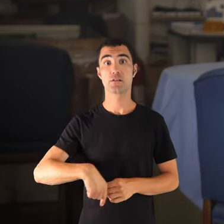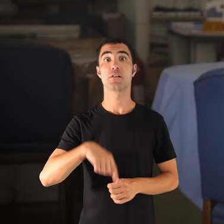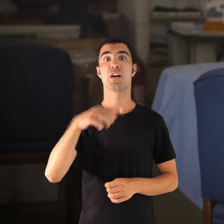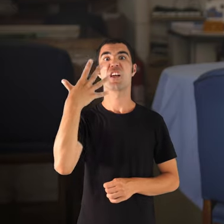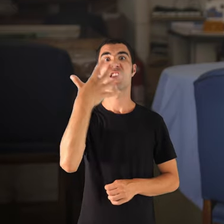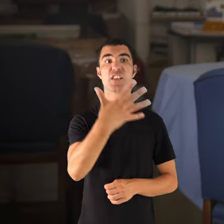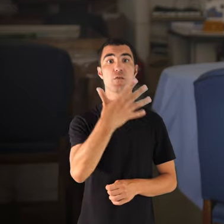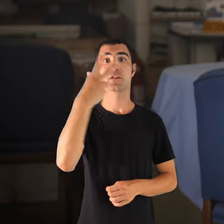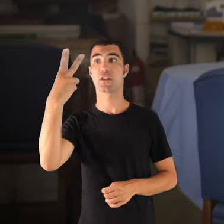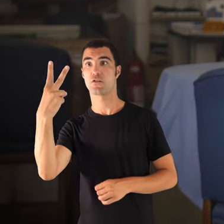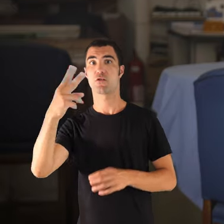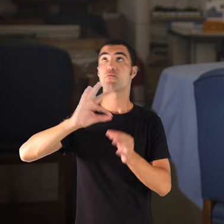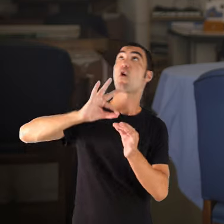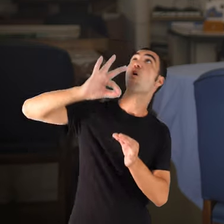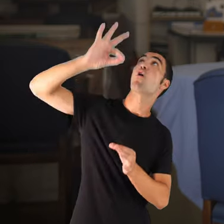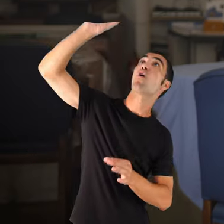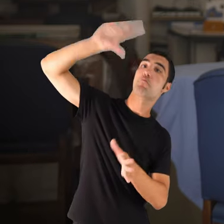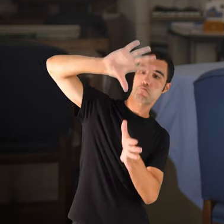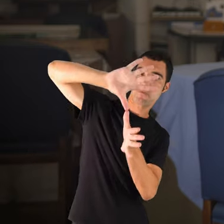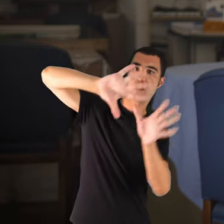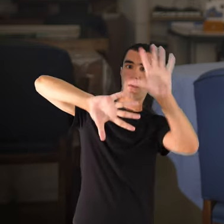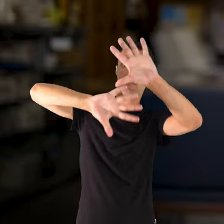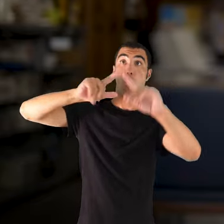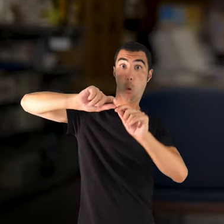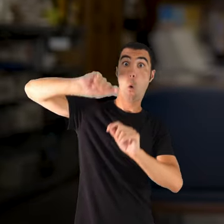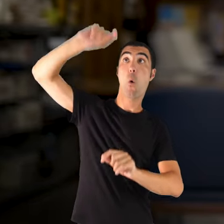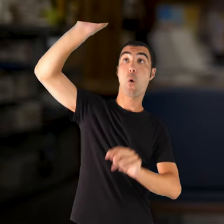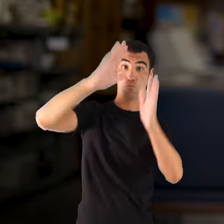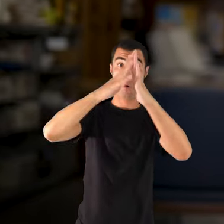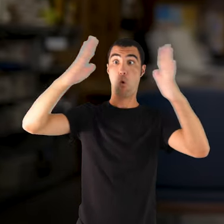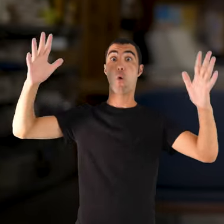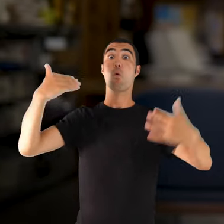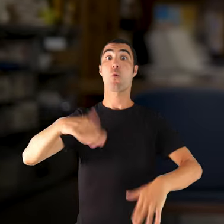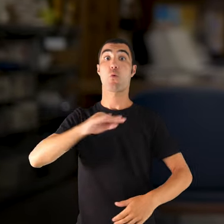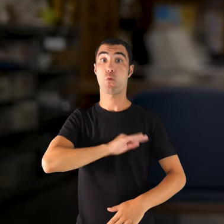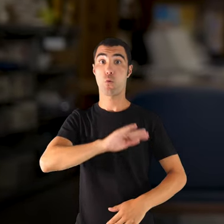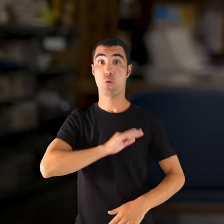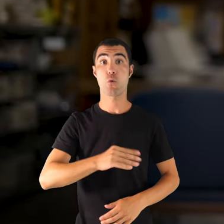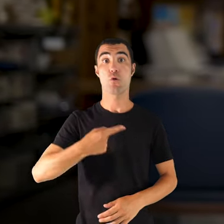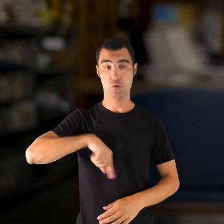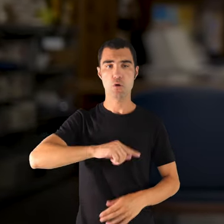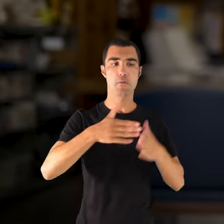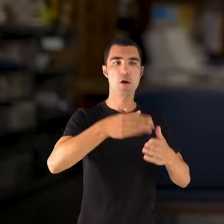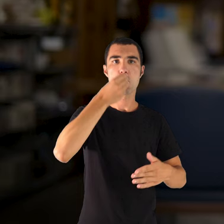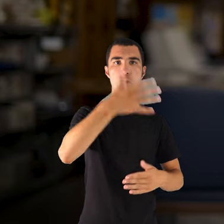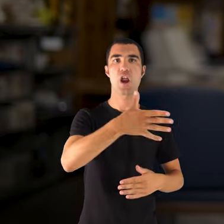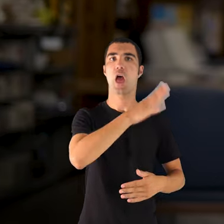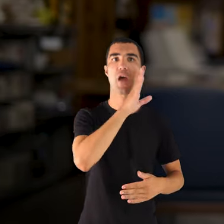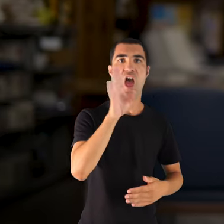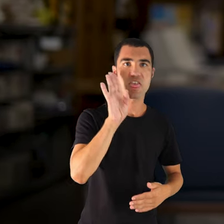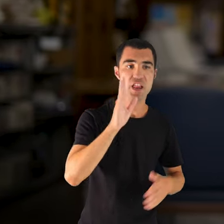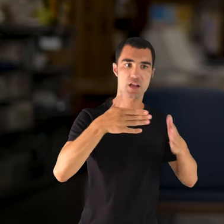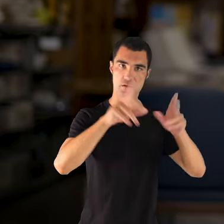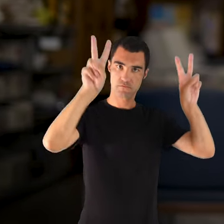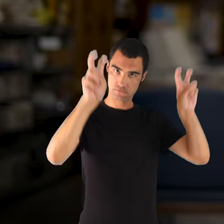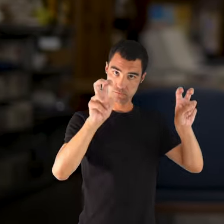pans d'antena, que són molt de metres de bola quadrada. Aquí vaig anar a la amb el bona madre que va ser un llu que va fer